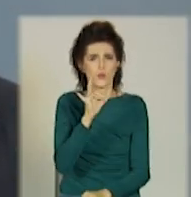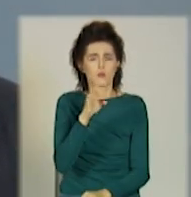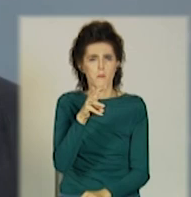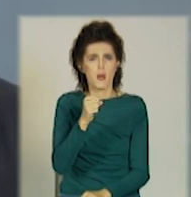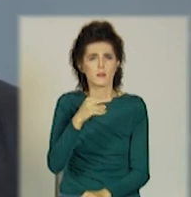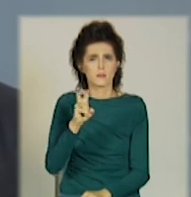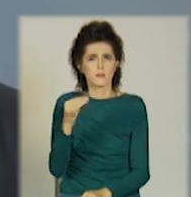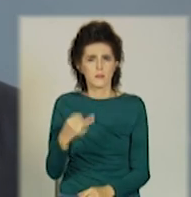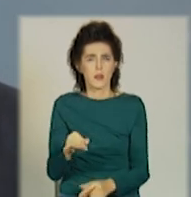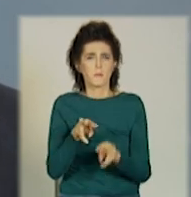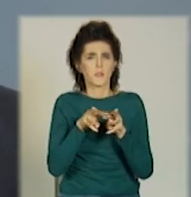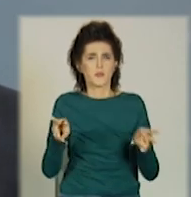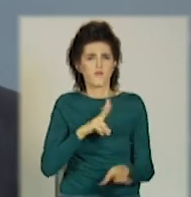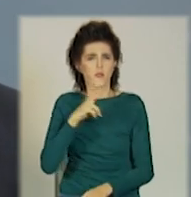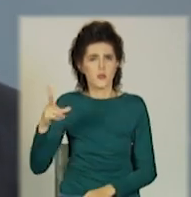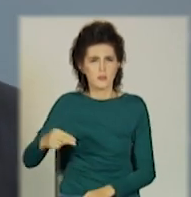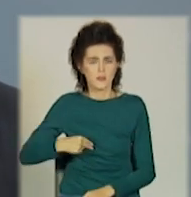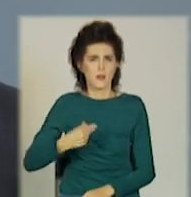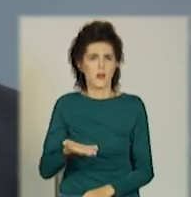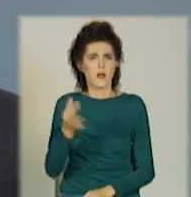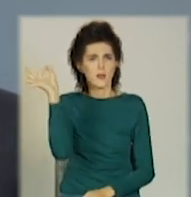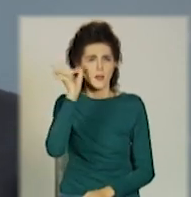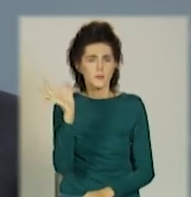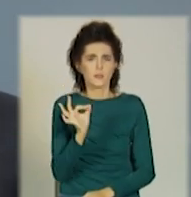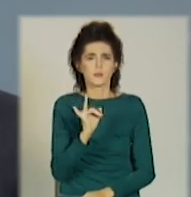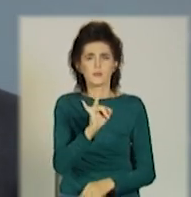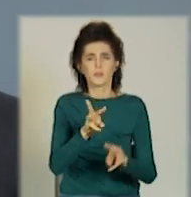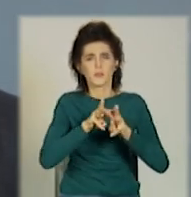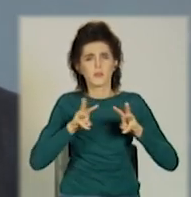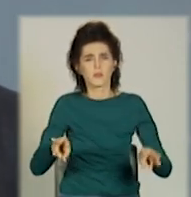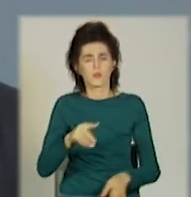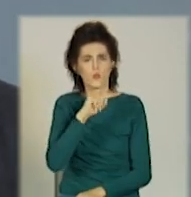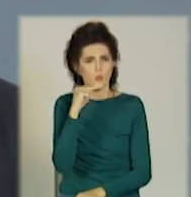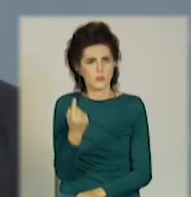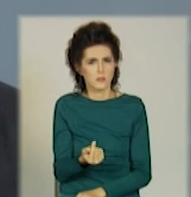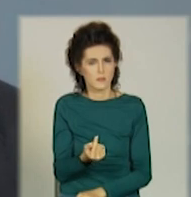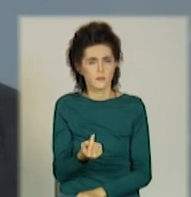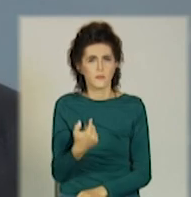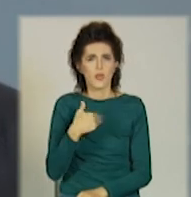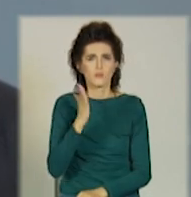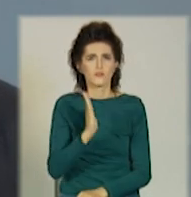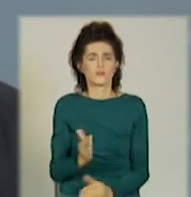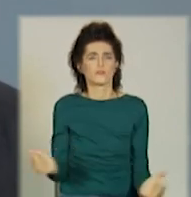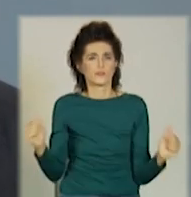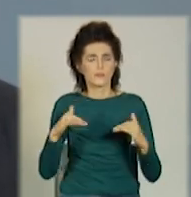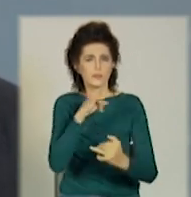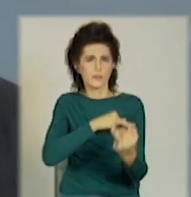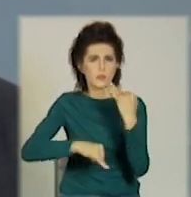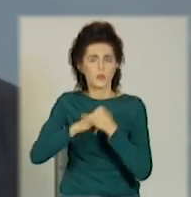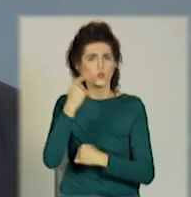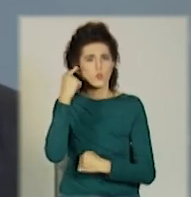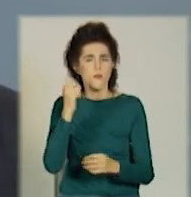президентом Франції, канцлером Німеччини та президентом Російської Федерації, де ми обговоримо шляхи